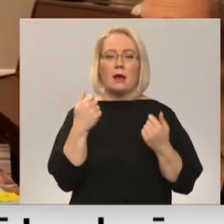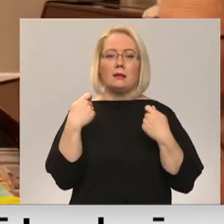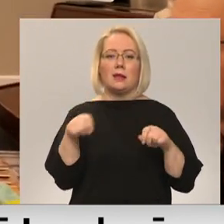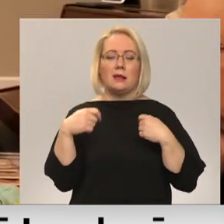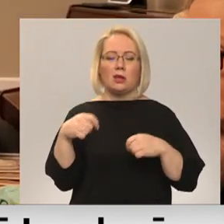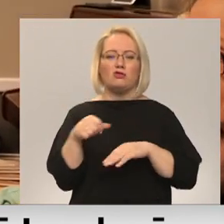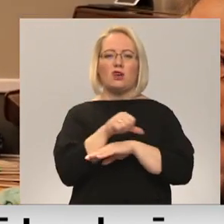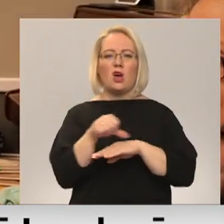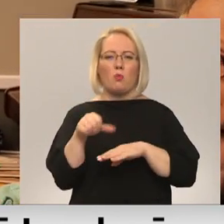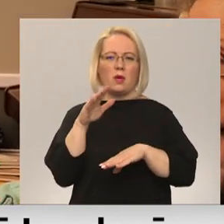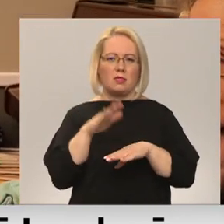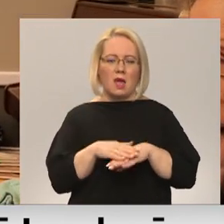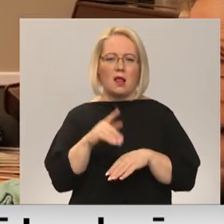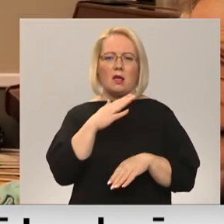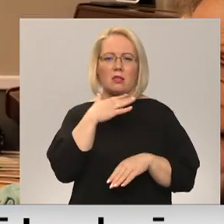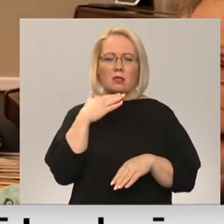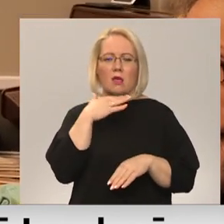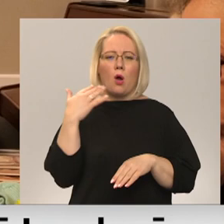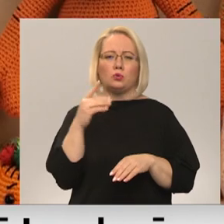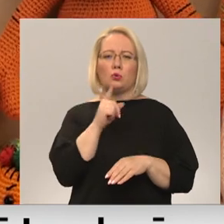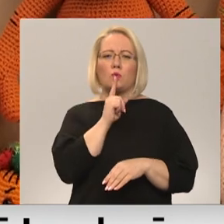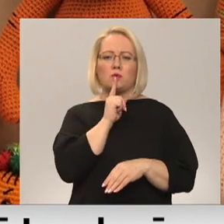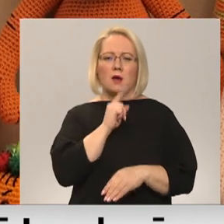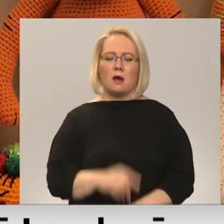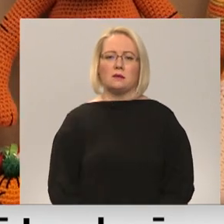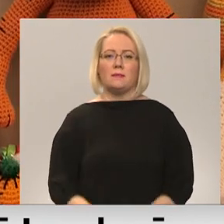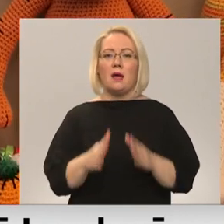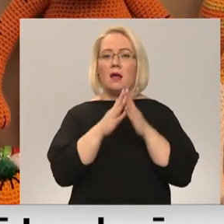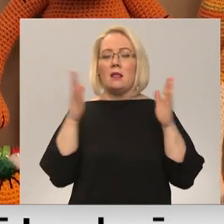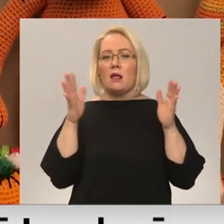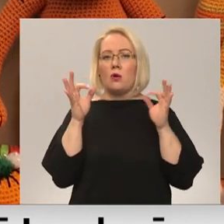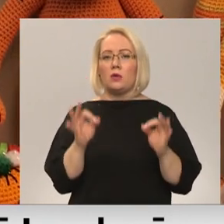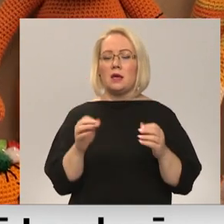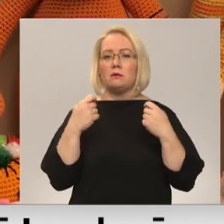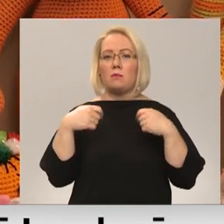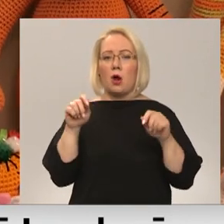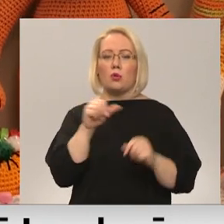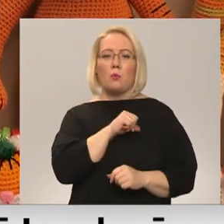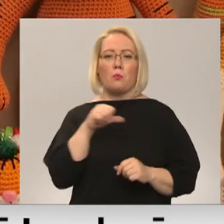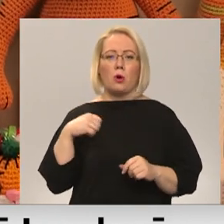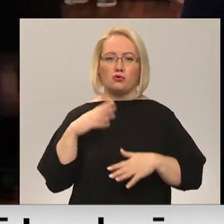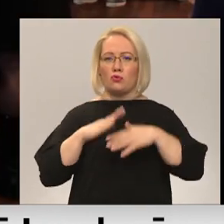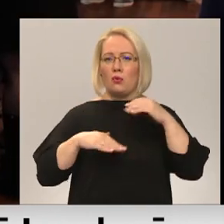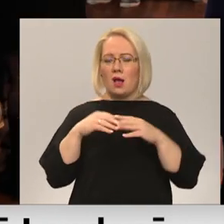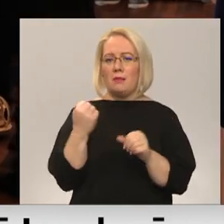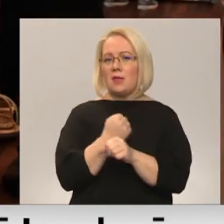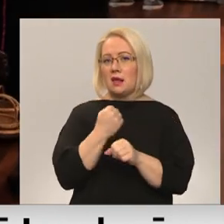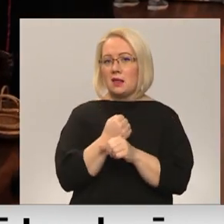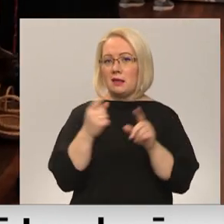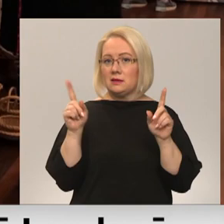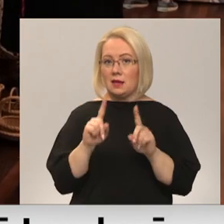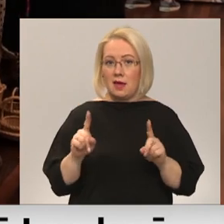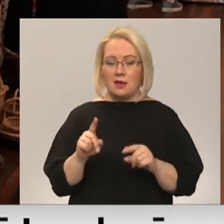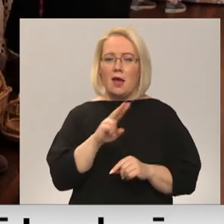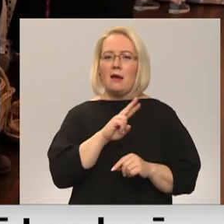ierobežojumiem ir krietni klusāks. Lielākoties tiek pārdotas pašu rokām darinātas lietas,